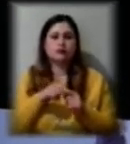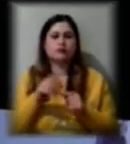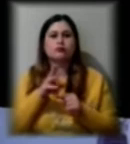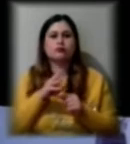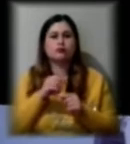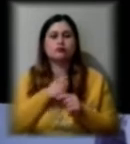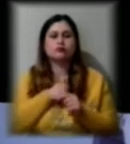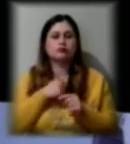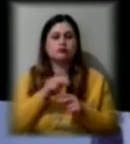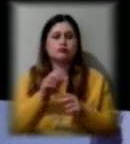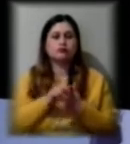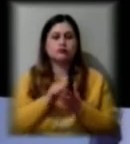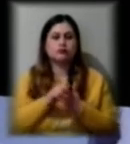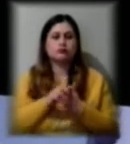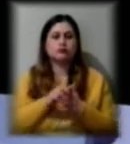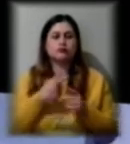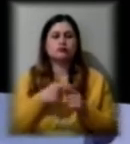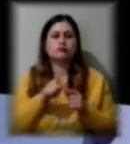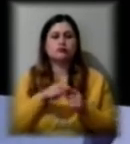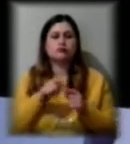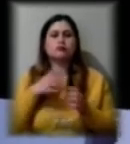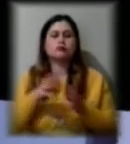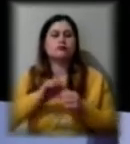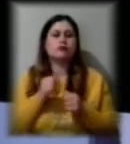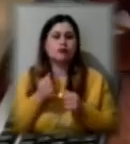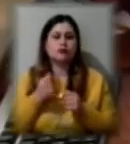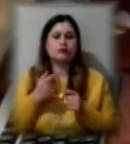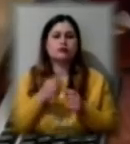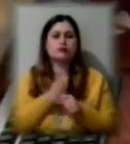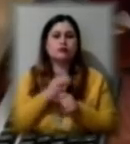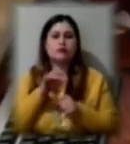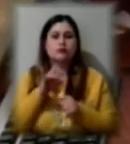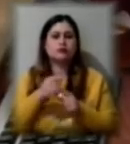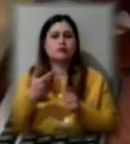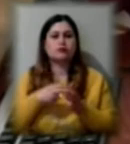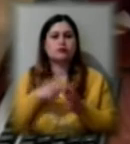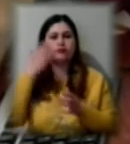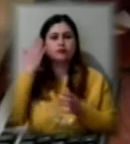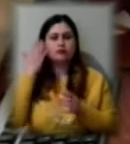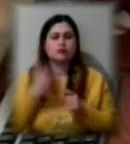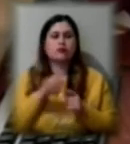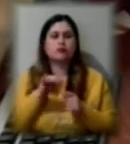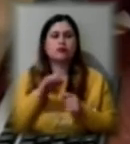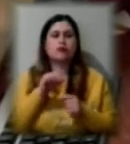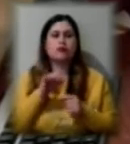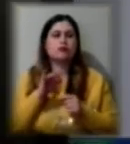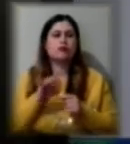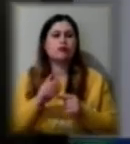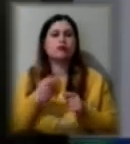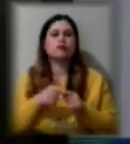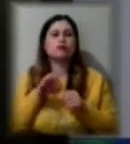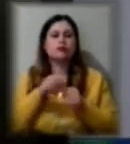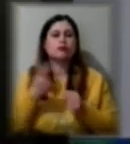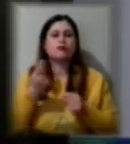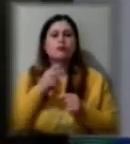так ми за допомогою друзів зробимо цей процес веселіше. Окрім онлайн-уроків, у гімназії впровадили перший пробний